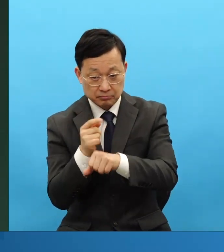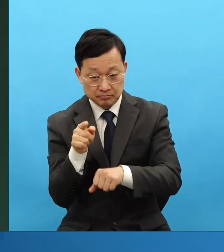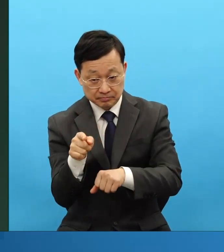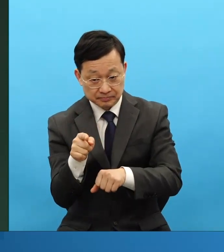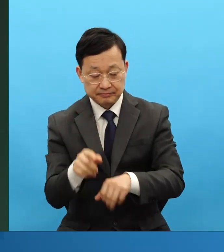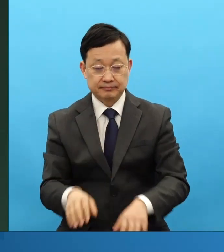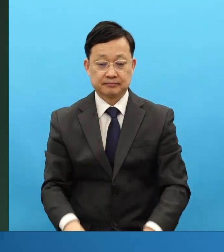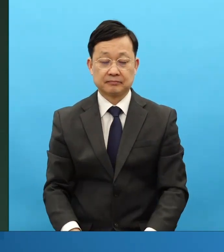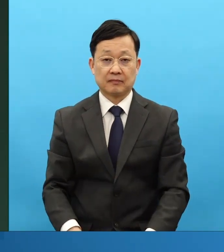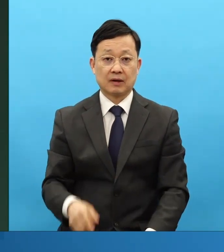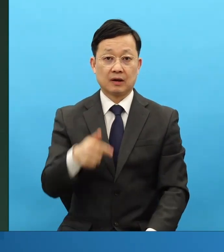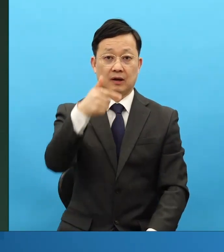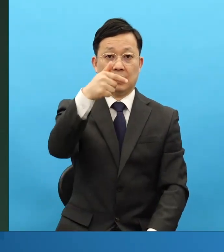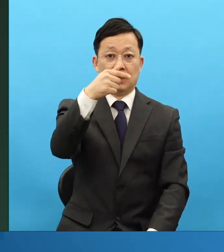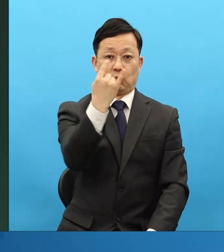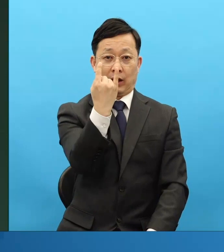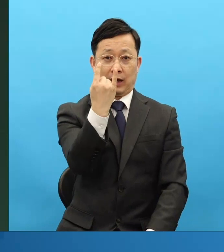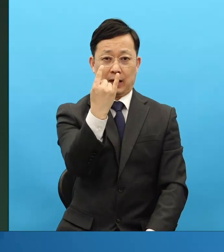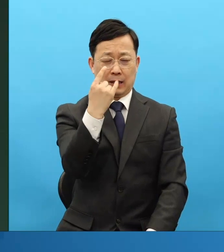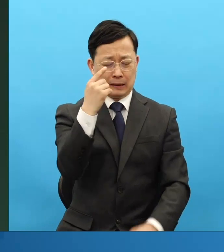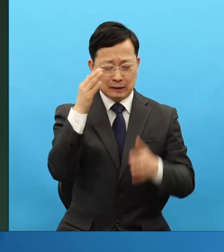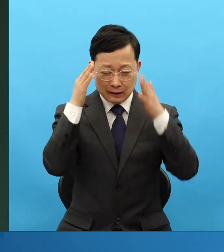뇌에 엄청난 에너지가 필요합니다.